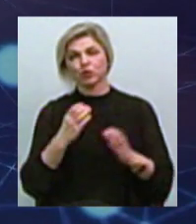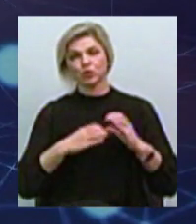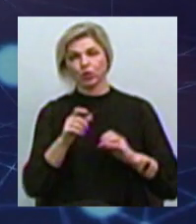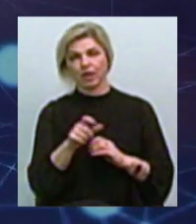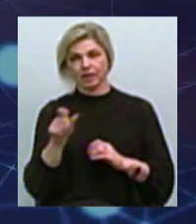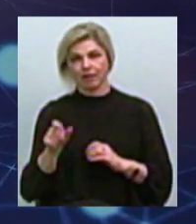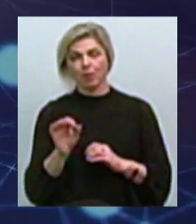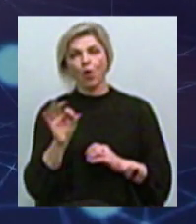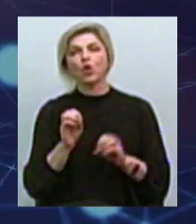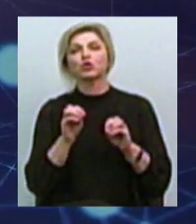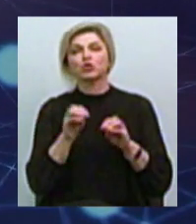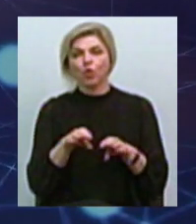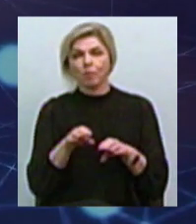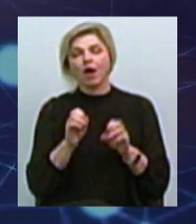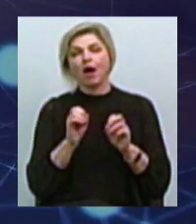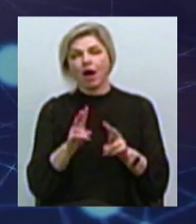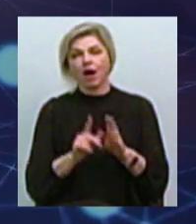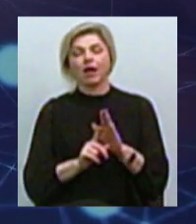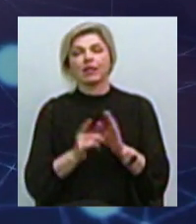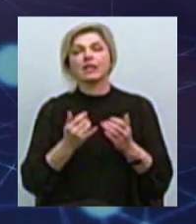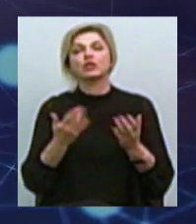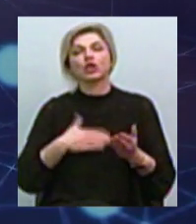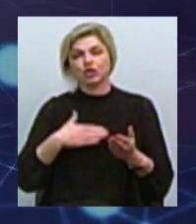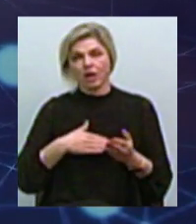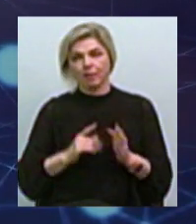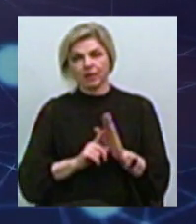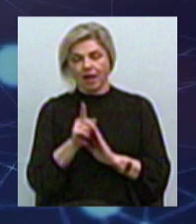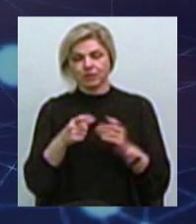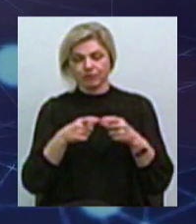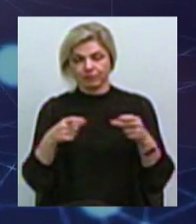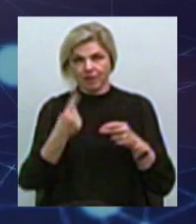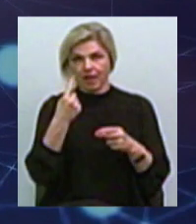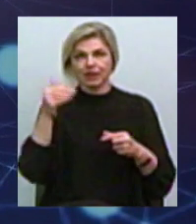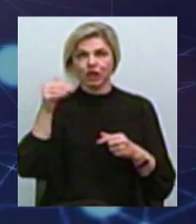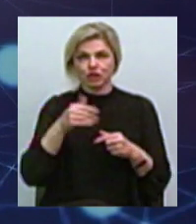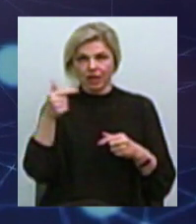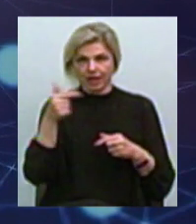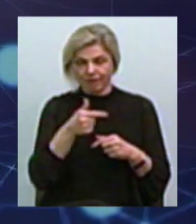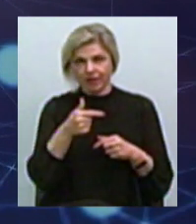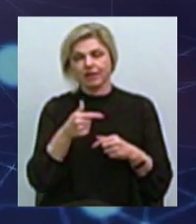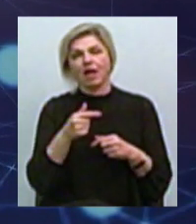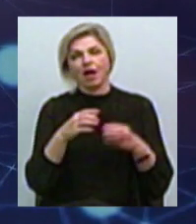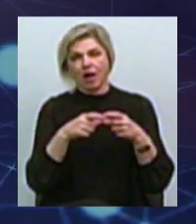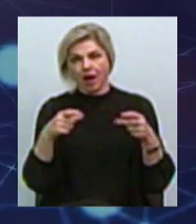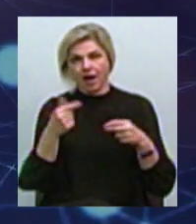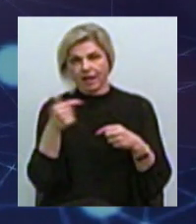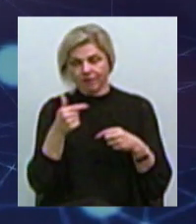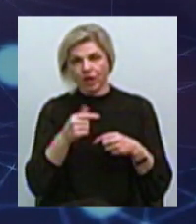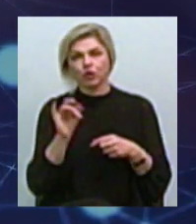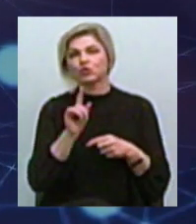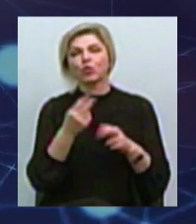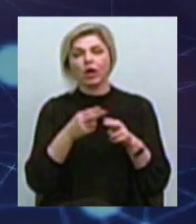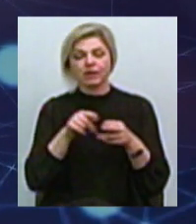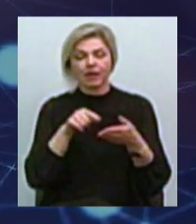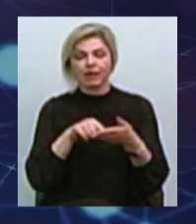те, чому і для чого введено в дію 1000 гривневу купюру, наскільки важливий дизайн банкнот і що значить символи на них,